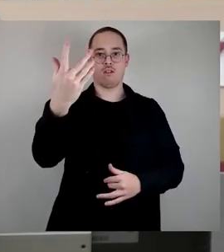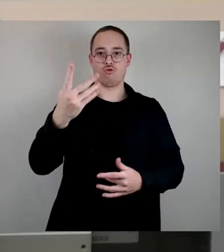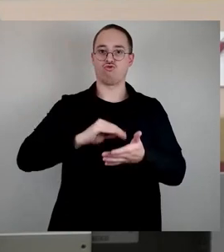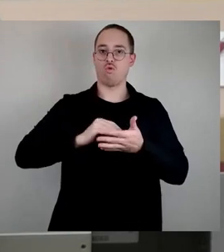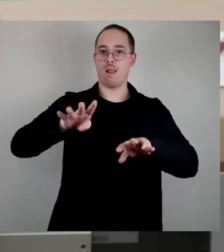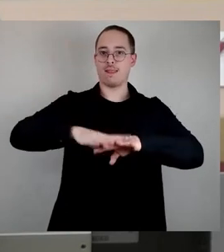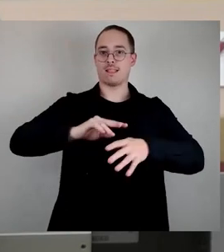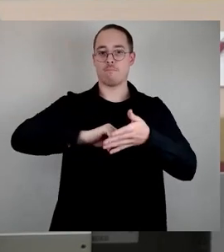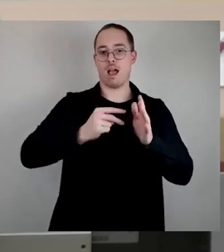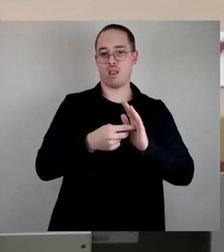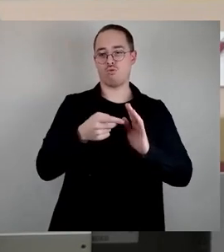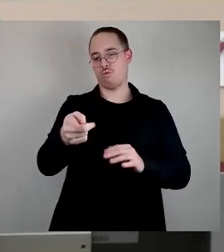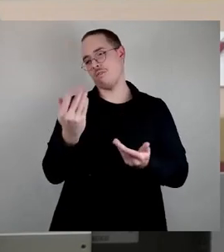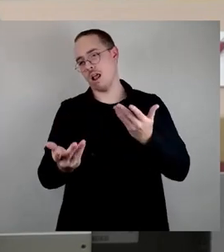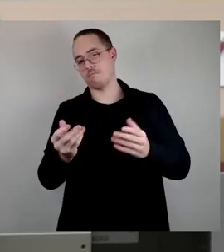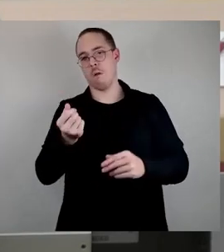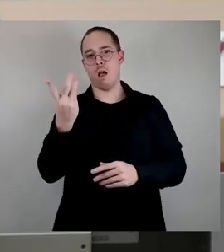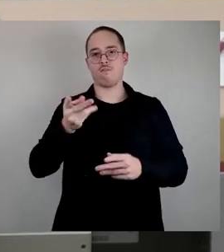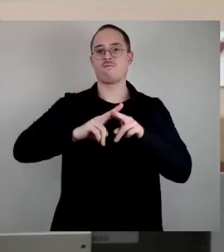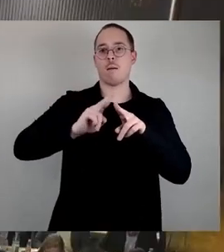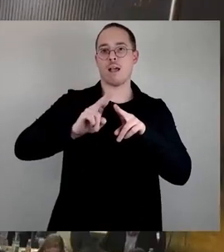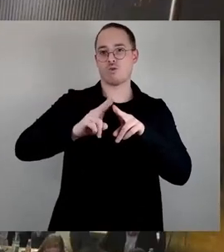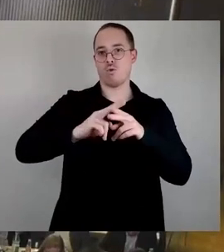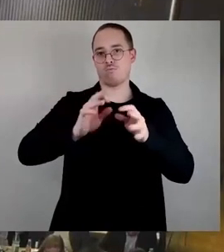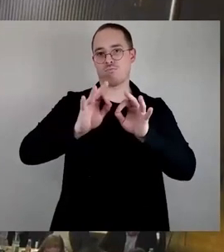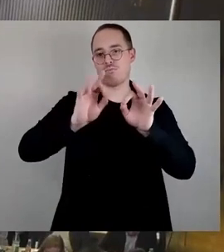andere Verbesserung zugunsten der Schulen hinkriegen werden. Vielen Dank.